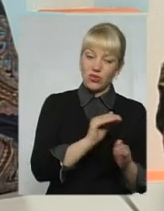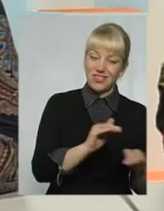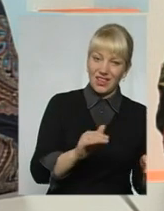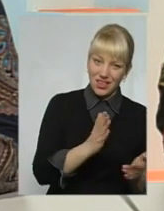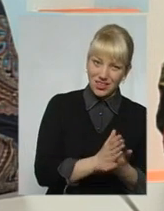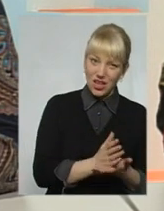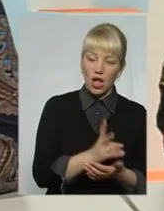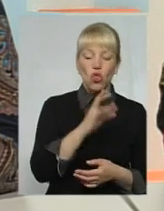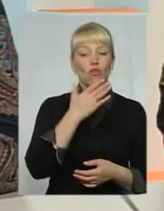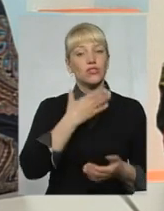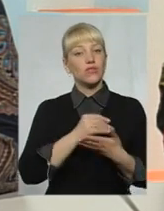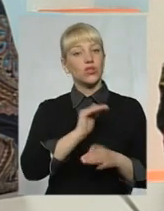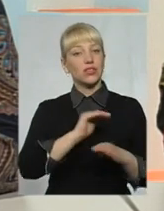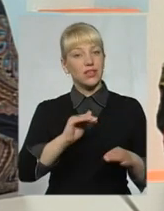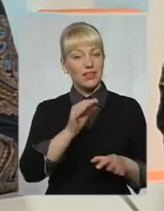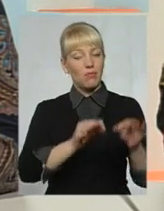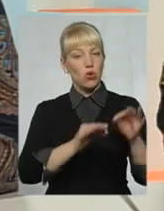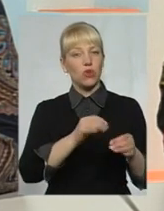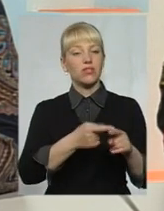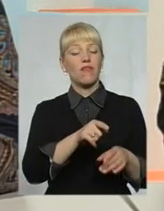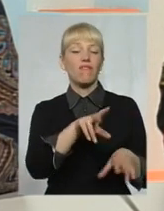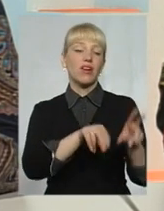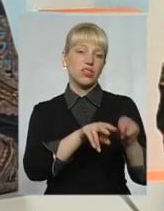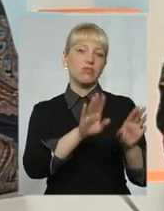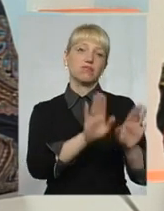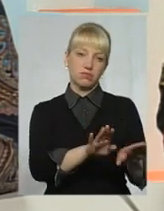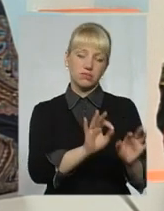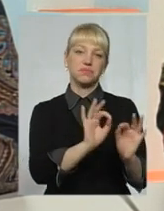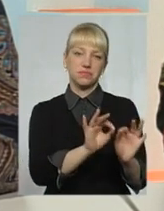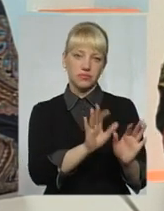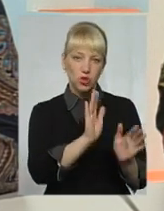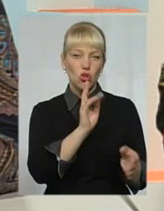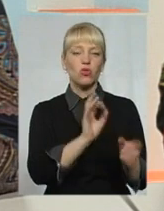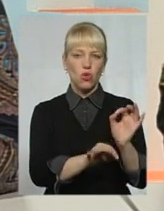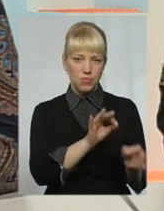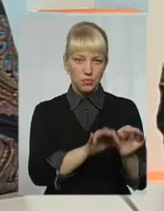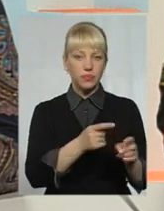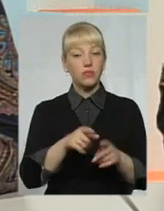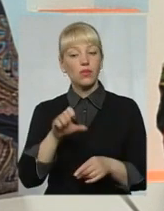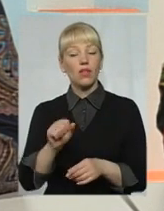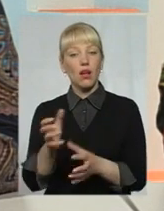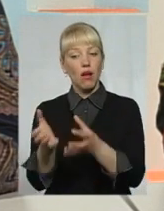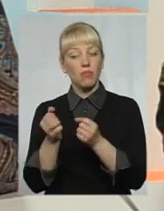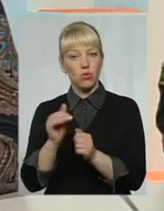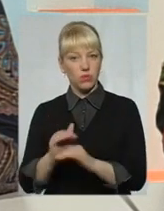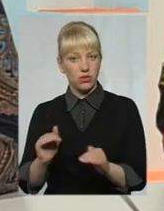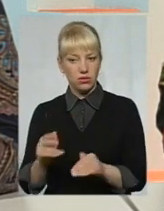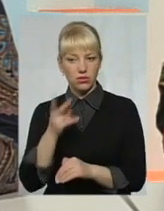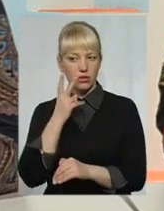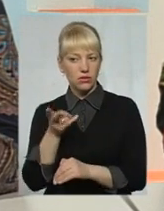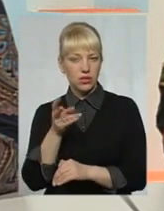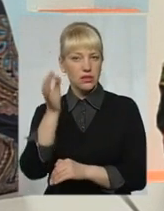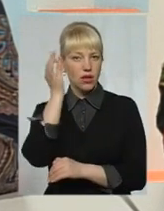біологічні діти вважаються своїми біологічними дітьми, що це так має бути. В прийомних дітей завжди всі дивляться. Всі